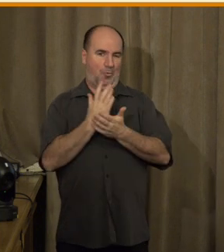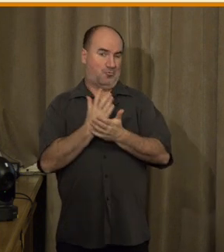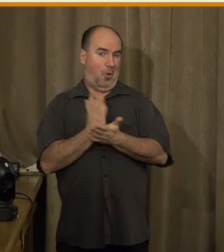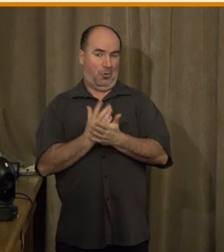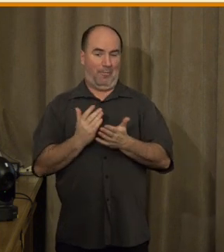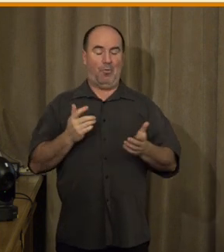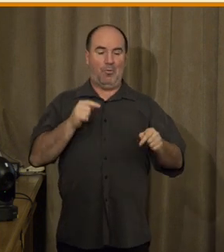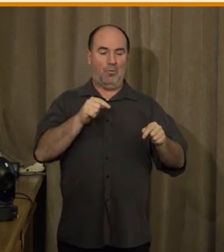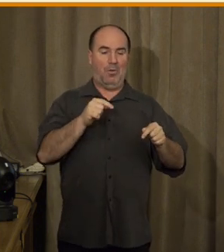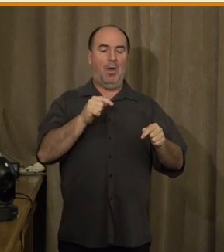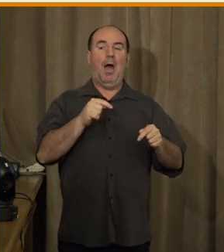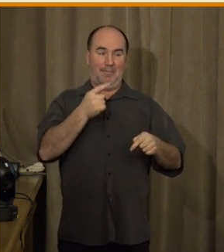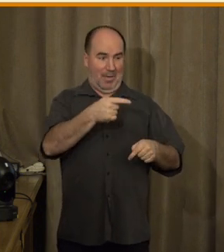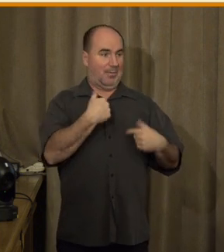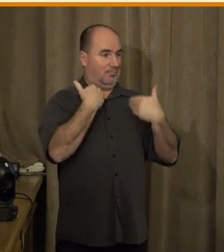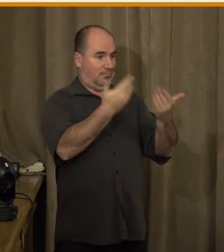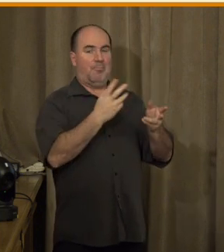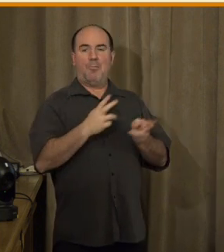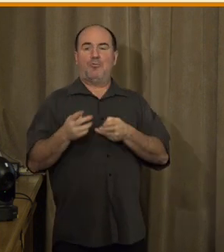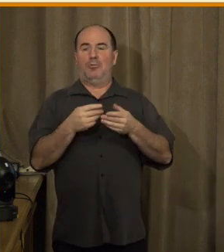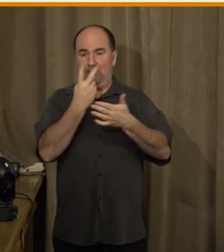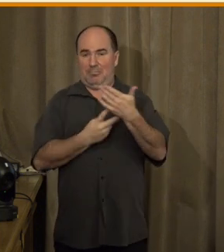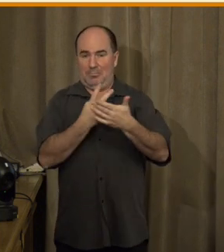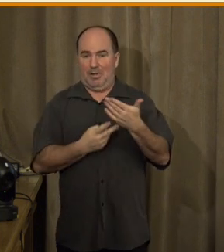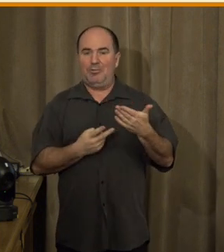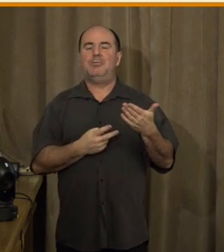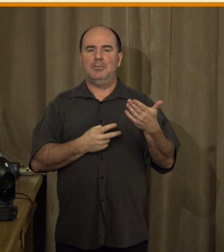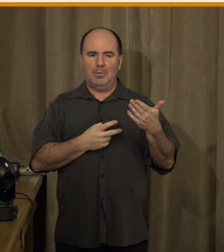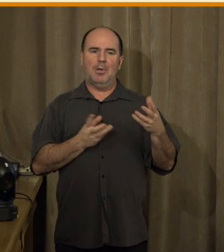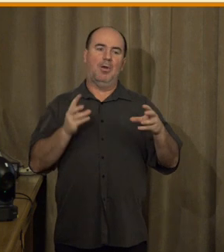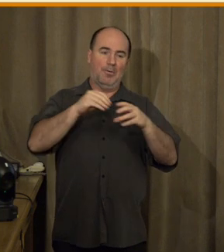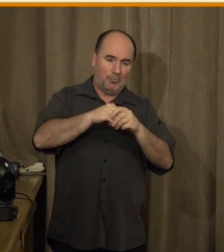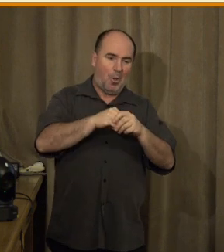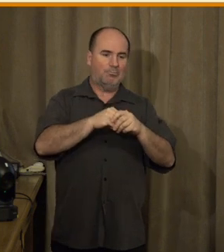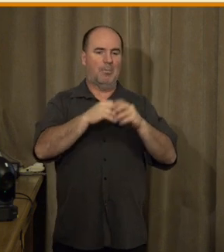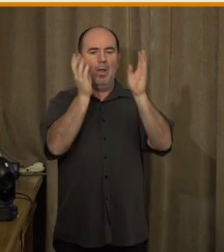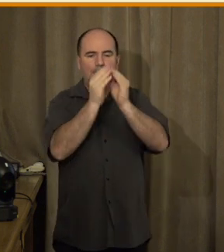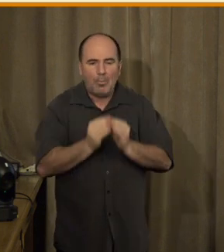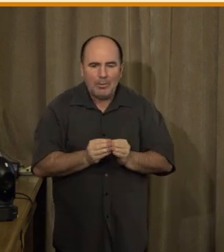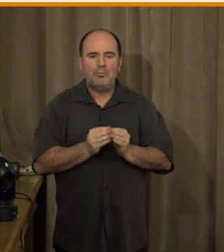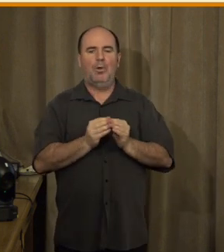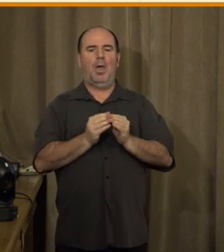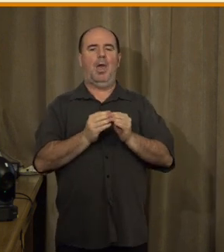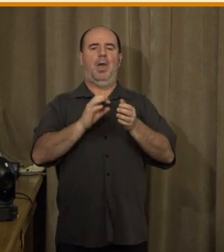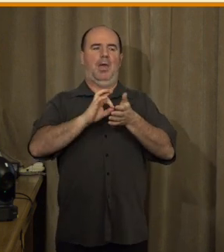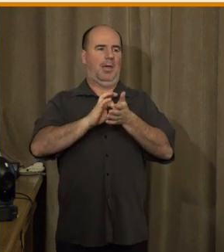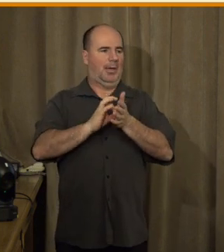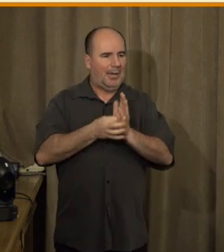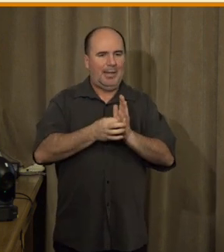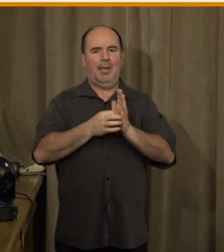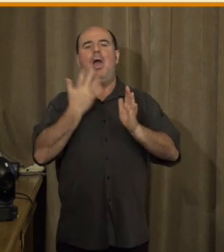přečíst, která vychází z výzkumu, který jsme provedli, který dílčí věci popisuje. Například, kde na webových stránkách by měl být